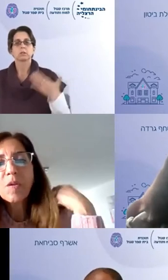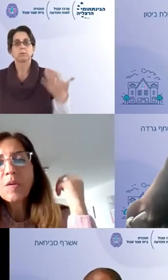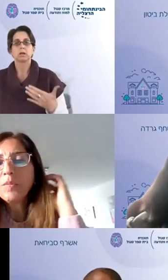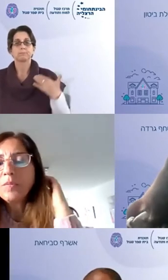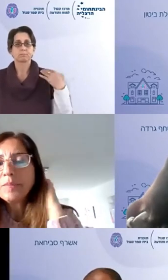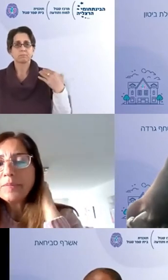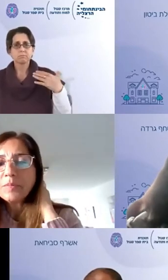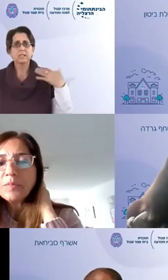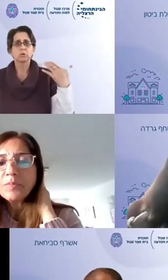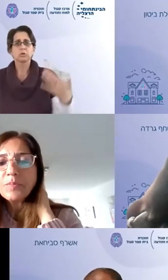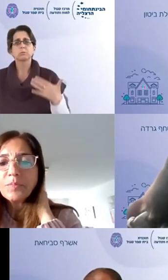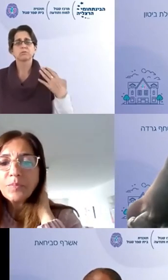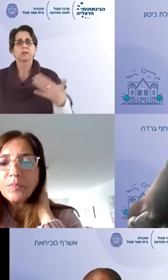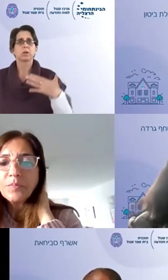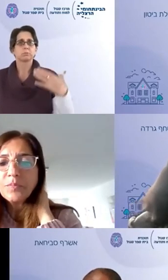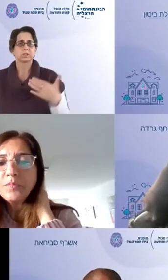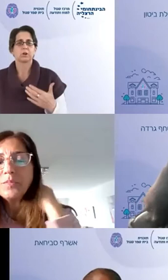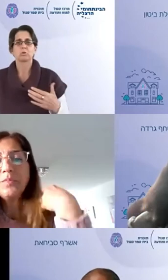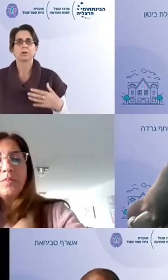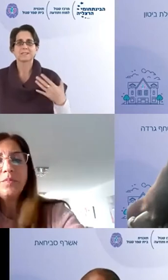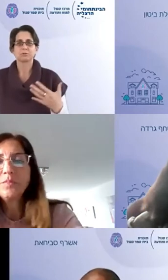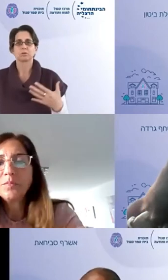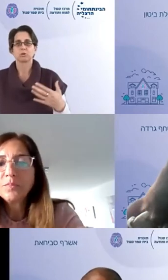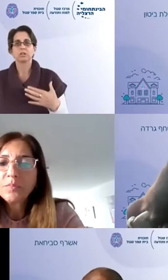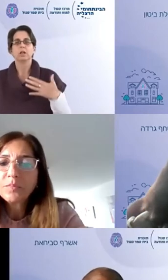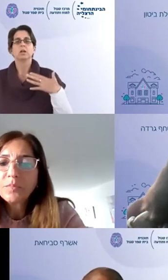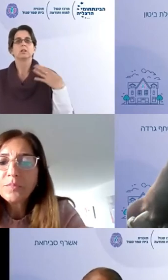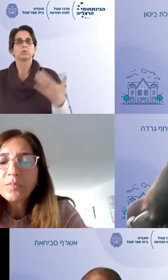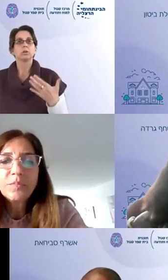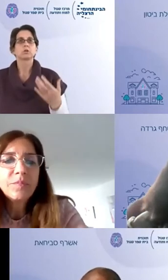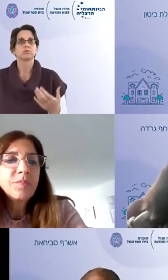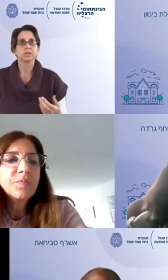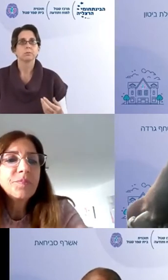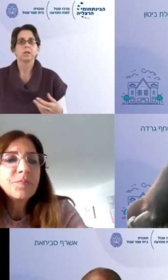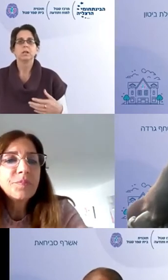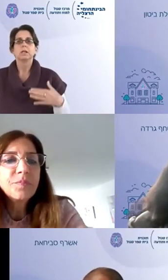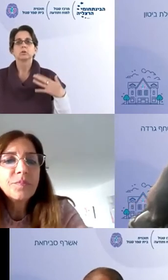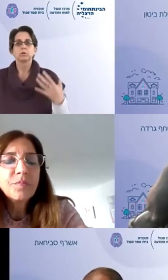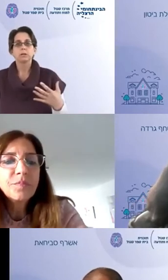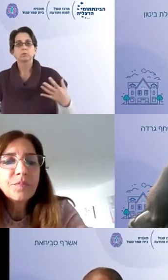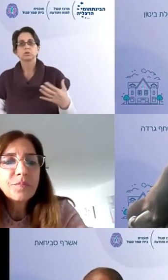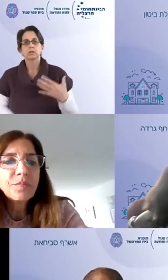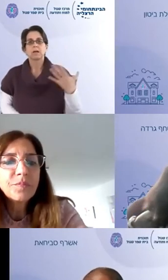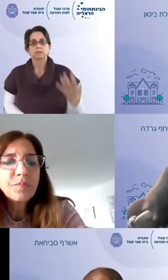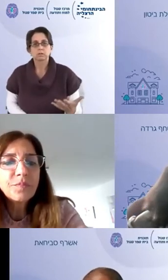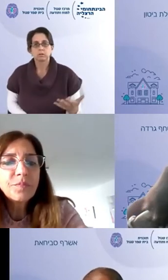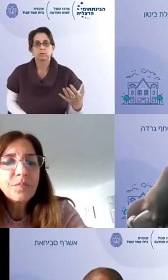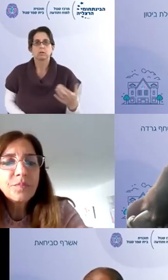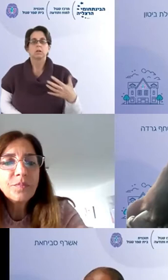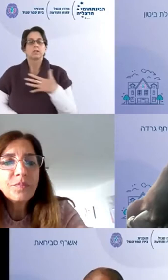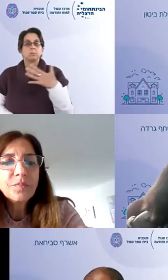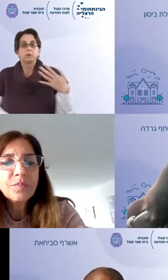אפשר ממש לדבר על ארגונים שהופכים להיות מה שאנחנו קוראים אצלנו בתוכנית, ארגונים קשובים ארגונים שיודעים